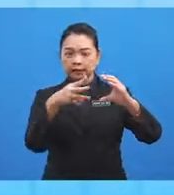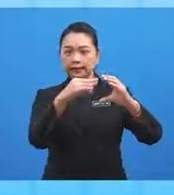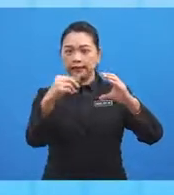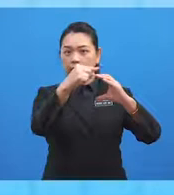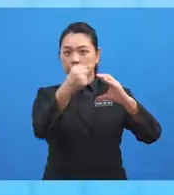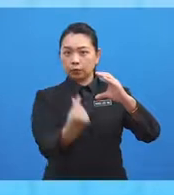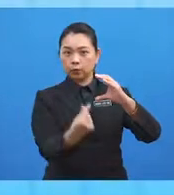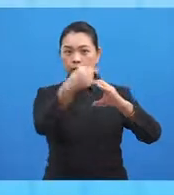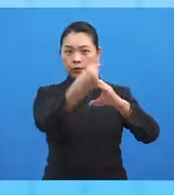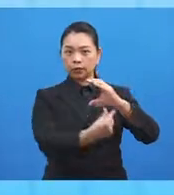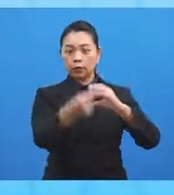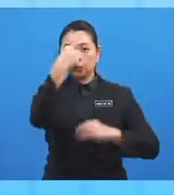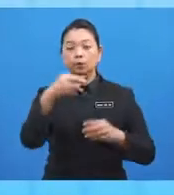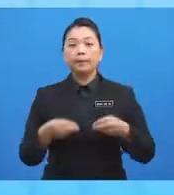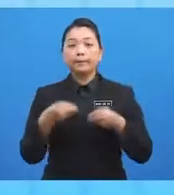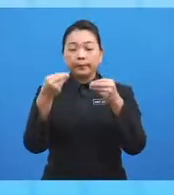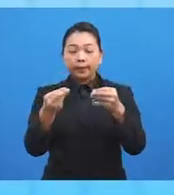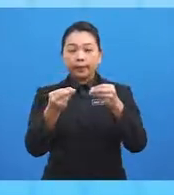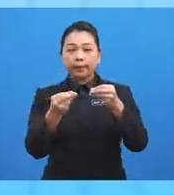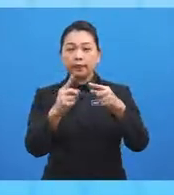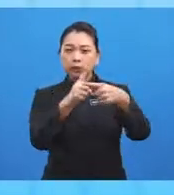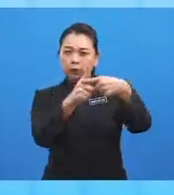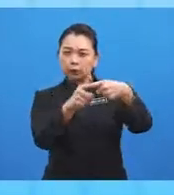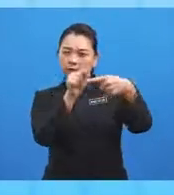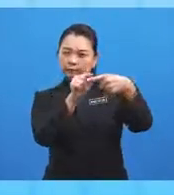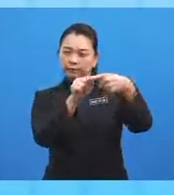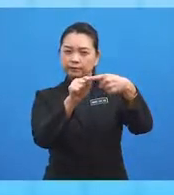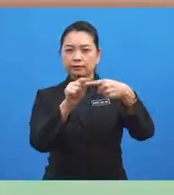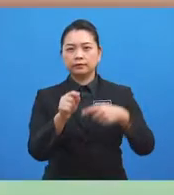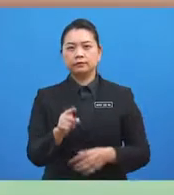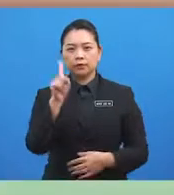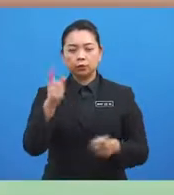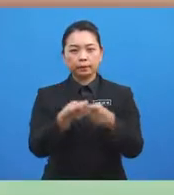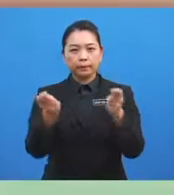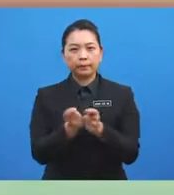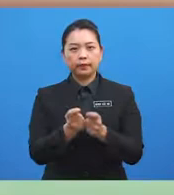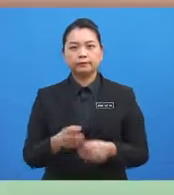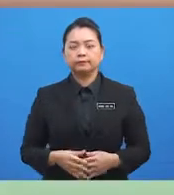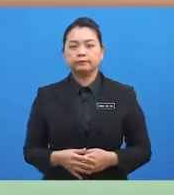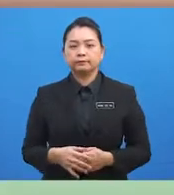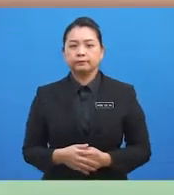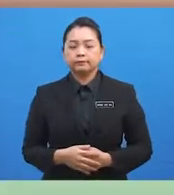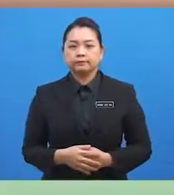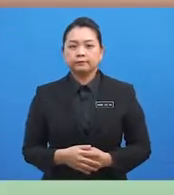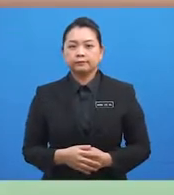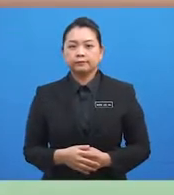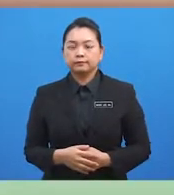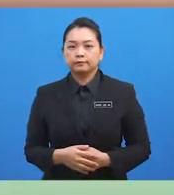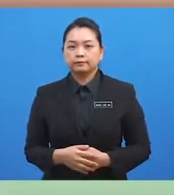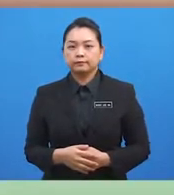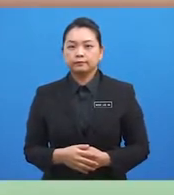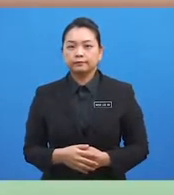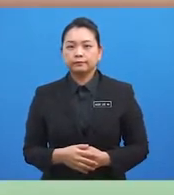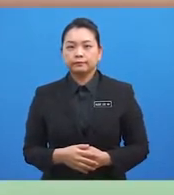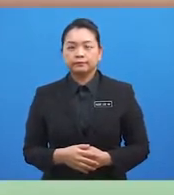untuk memberikan koordinat sesuatu lokasi. bagi meneruskan pembelajaran kita pada hari